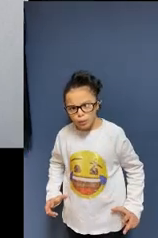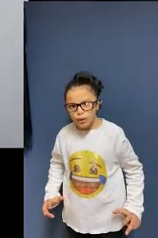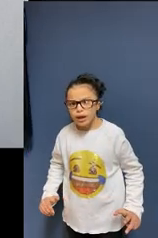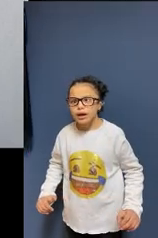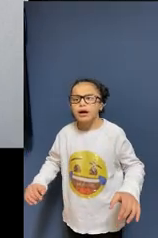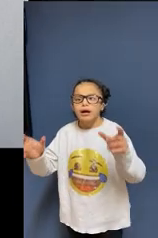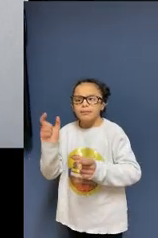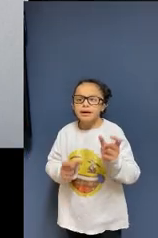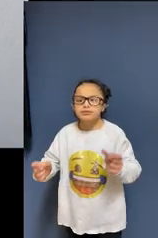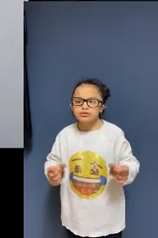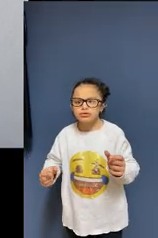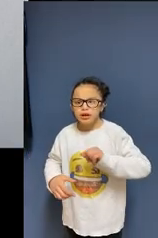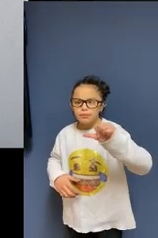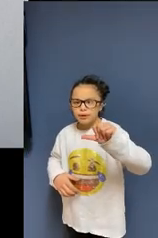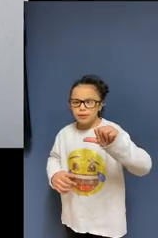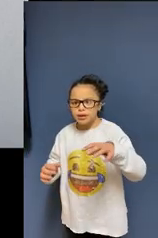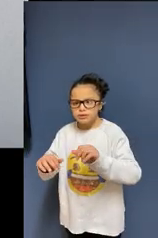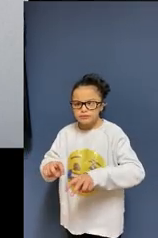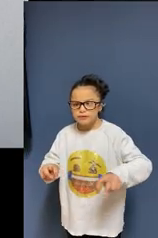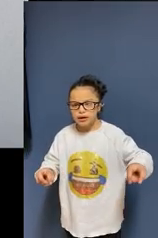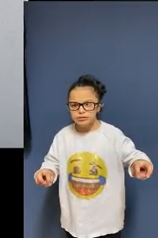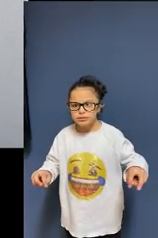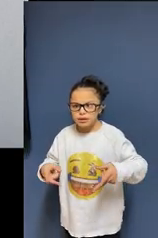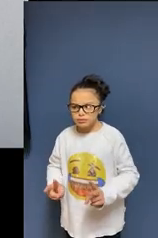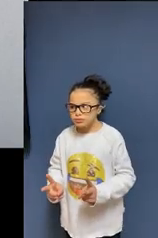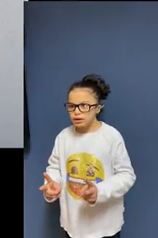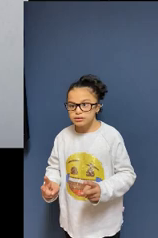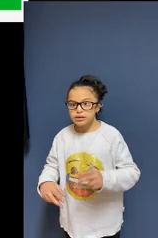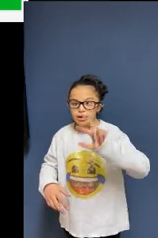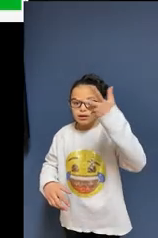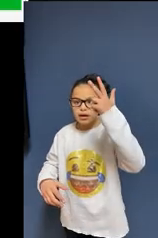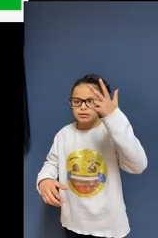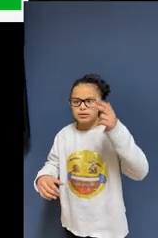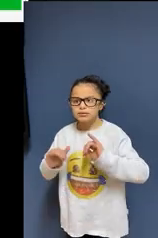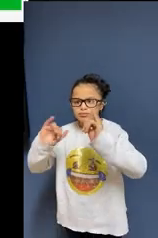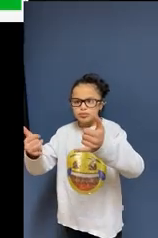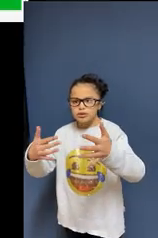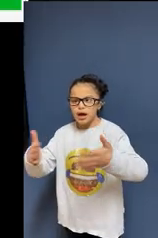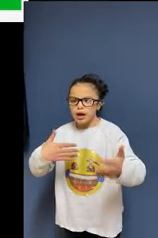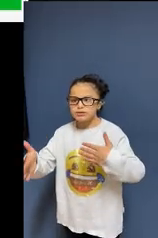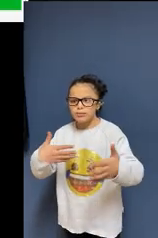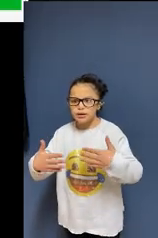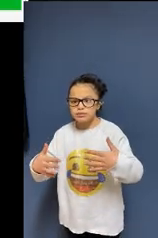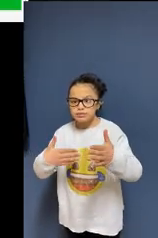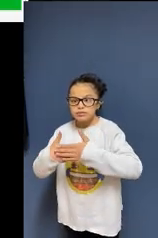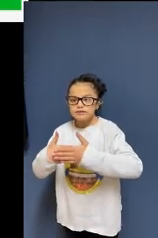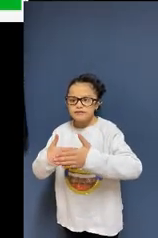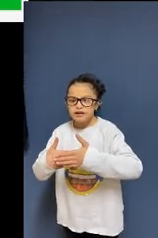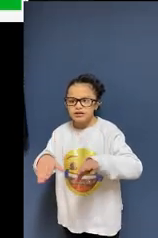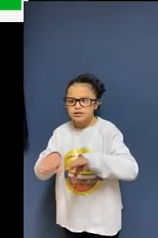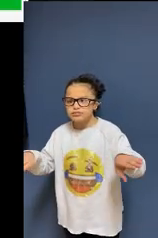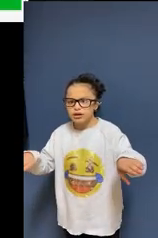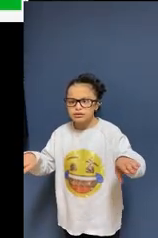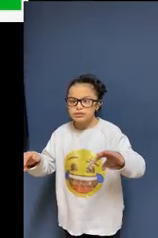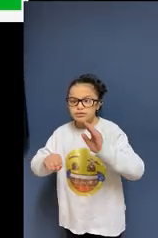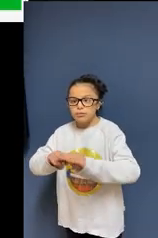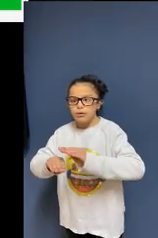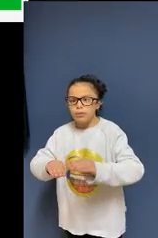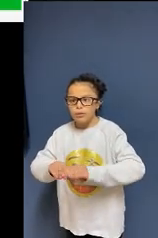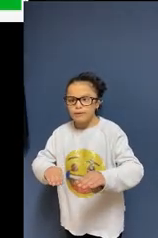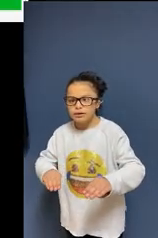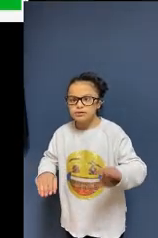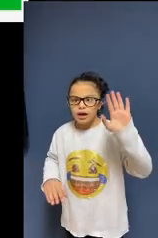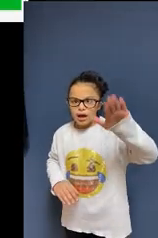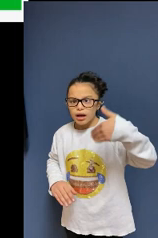muovervi in fila ordinata. Le persone sedute nelle prime file dovranno muoversi dall'uscita di emergenza